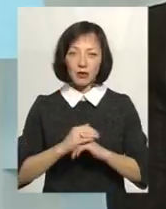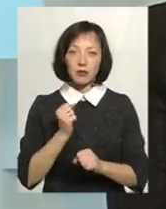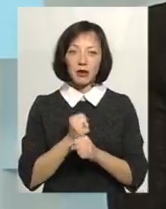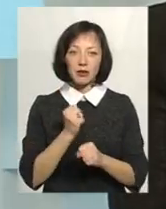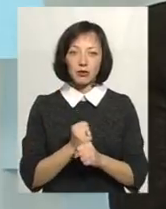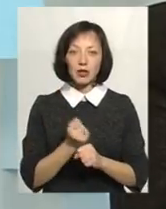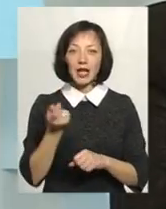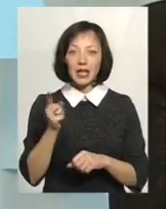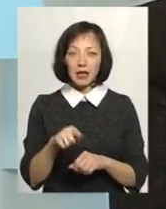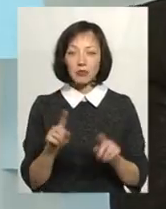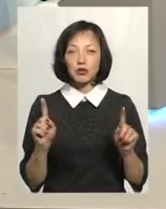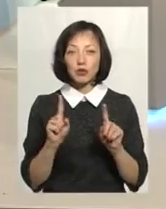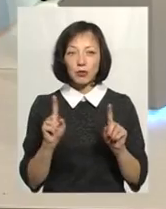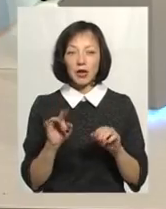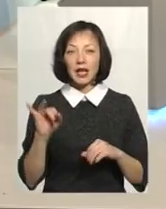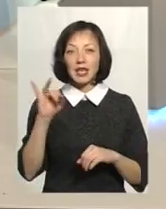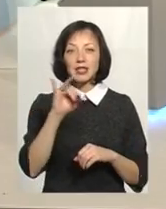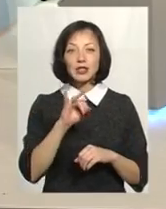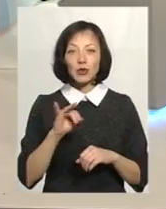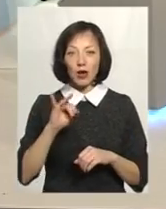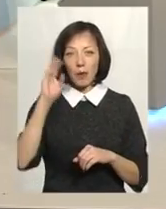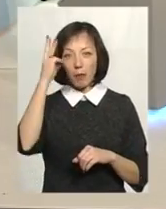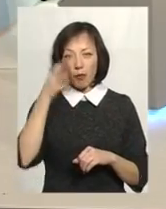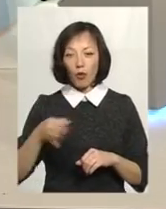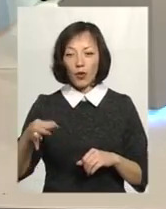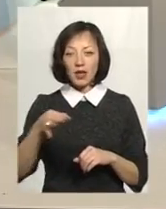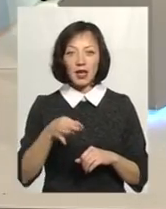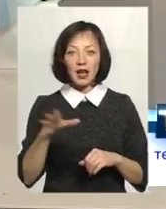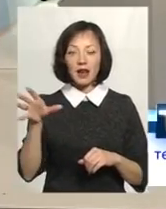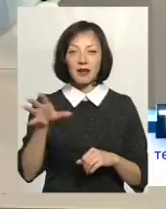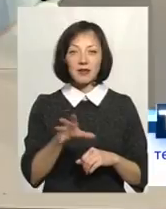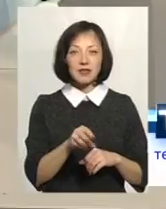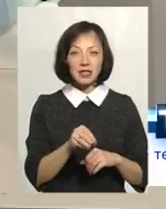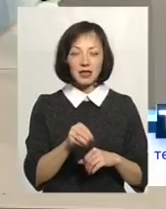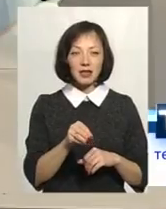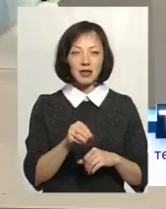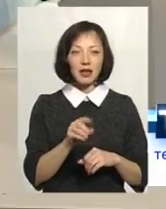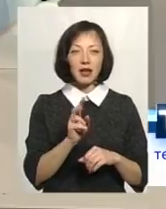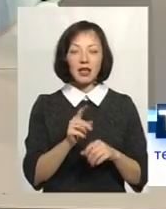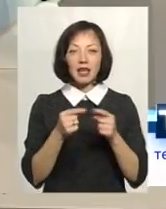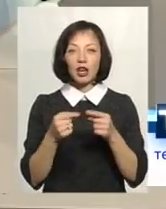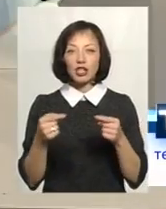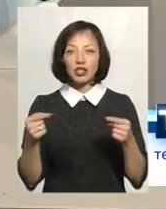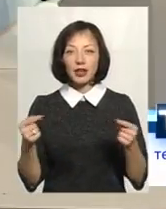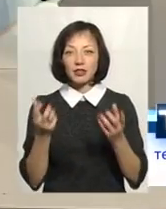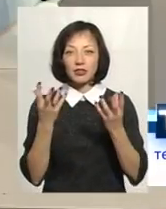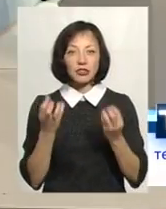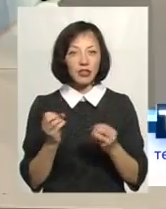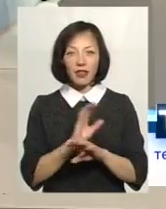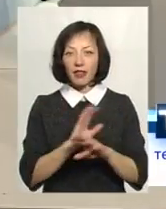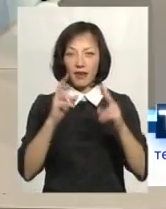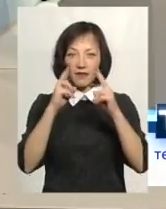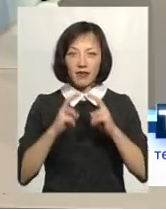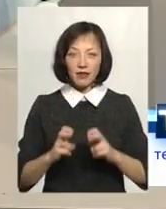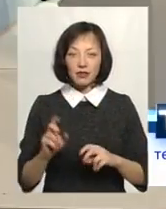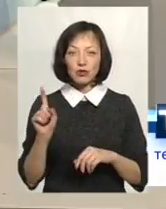працюють над тим, щоб історія, поділя і всіх тих речей, які ще не вивчені, щоб